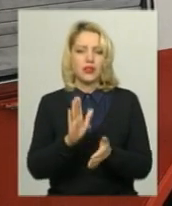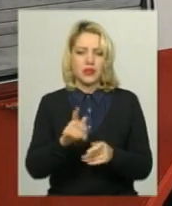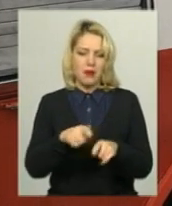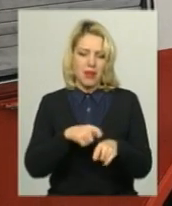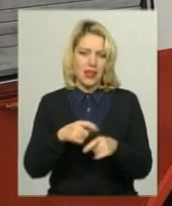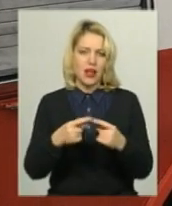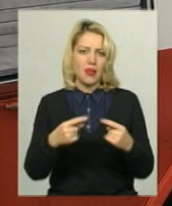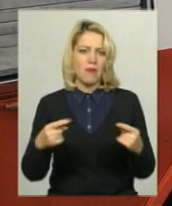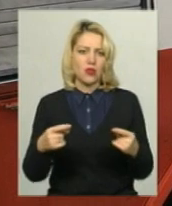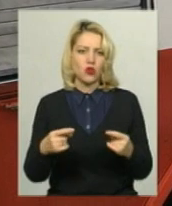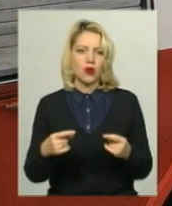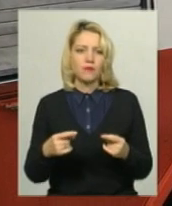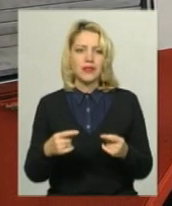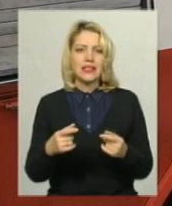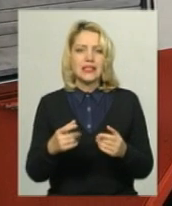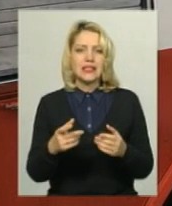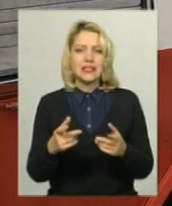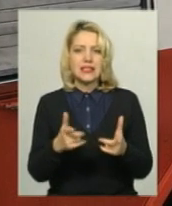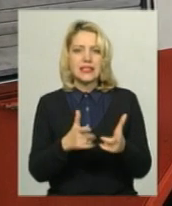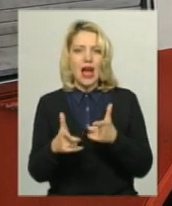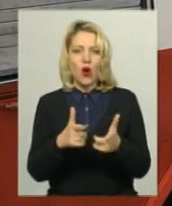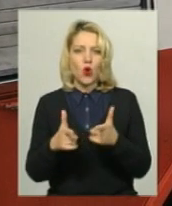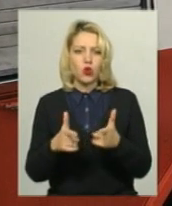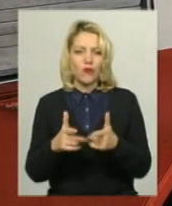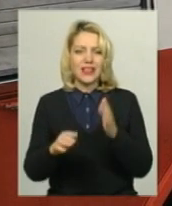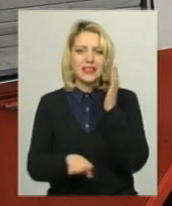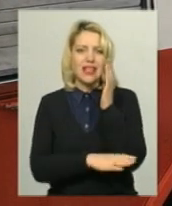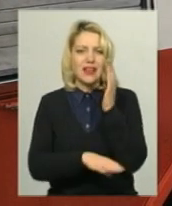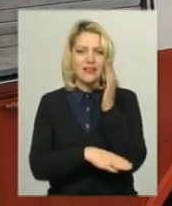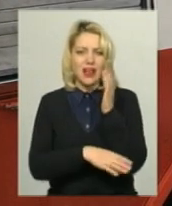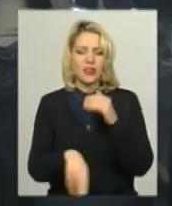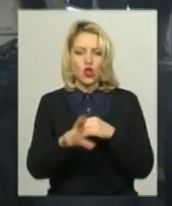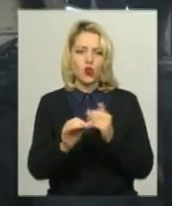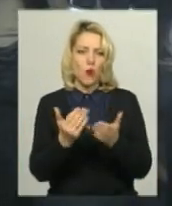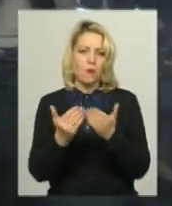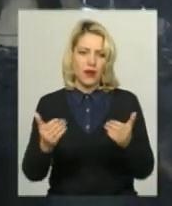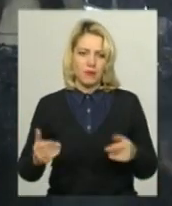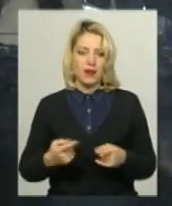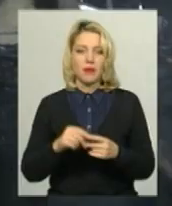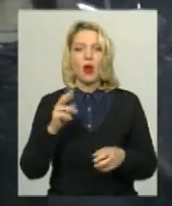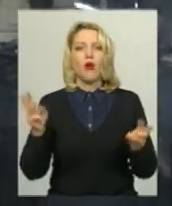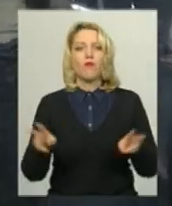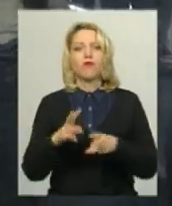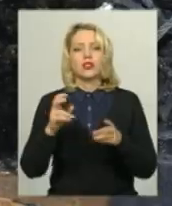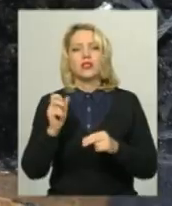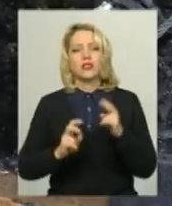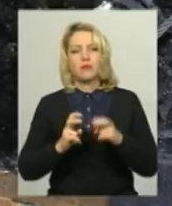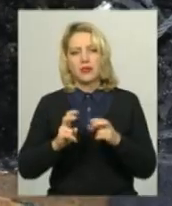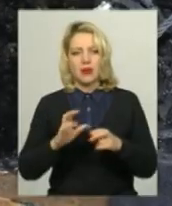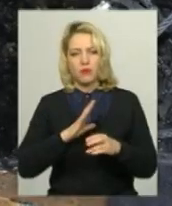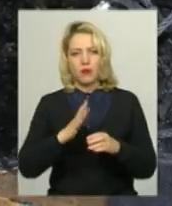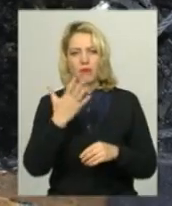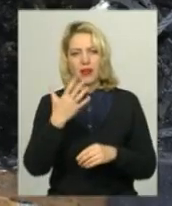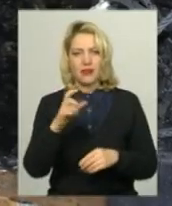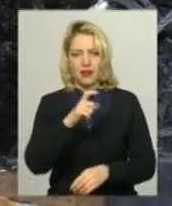даряних заготовок до мебелі. Пожежу на підприємстві ліквідували за 5 хвилин.